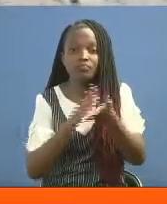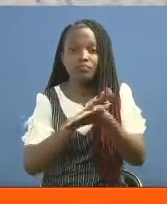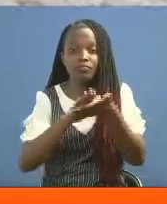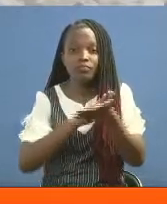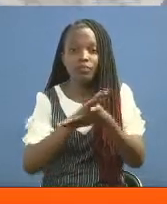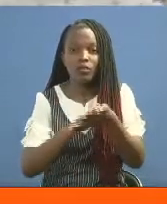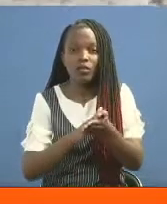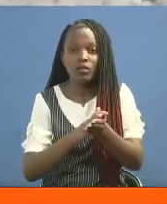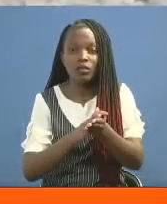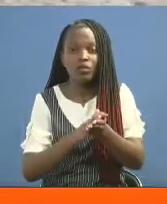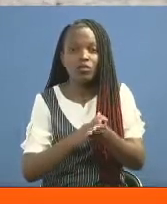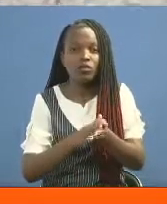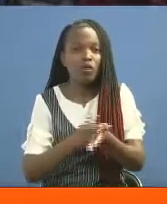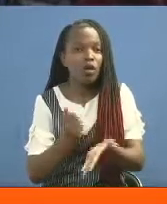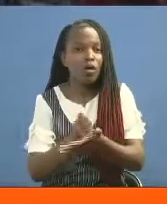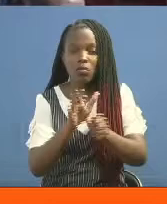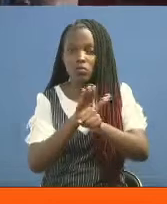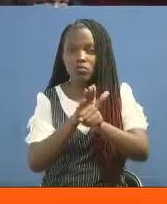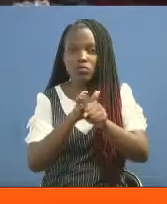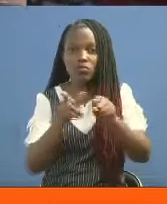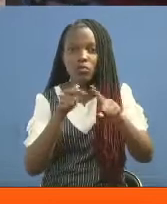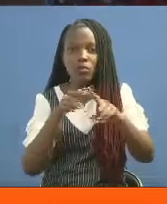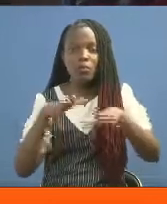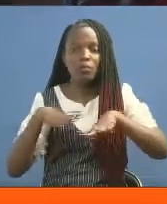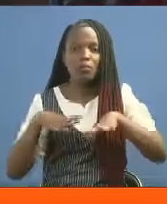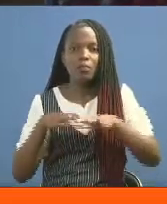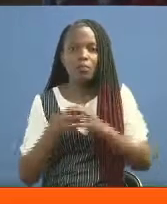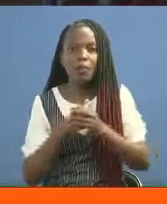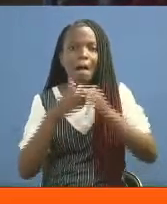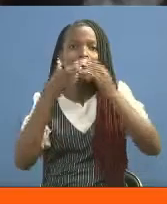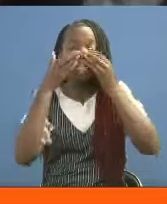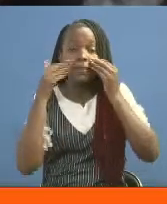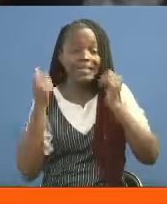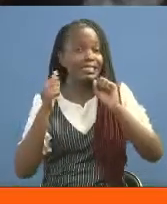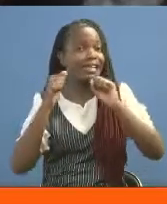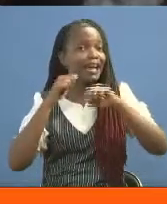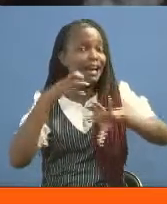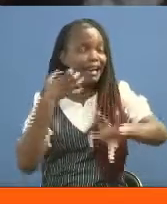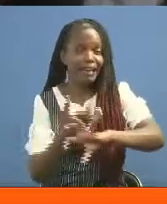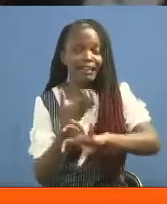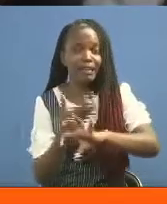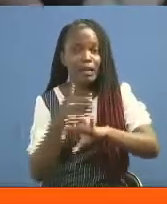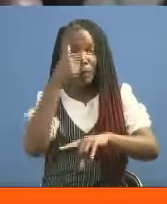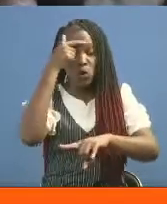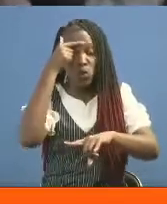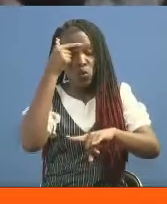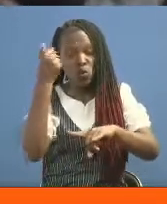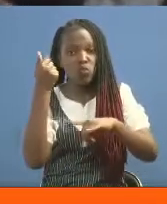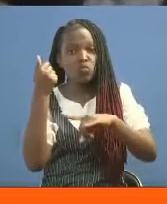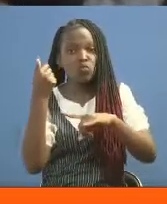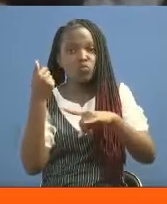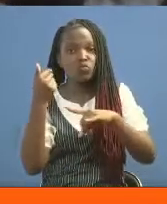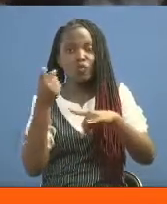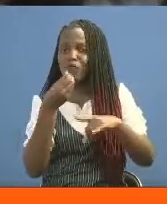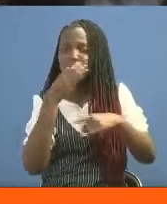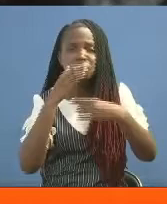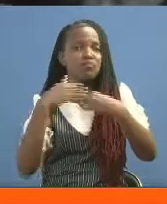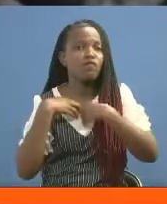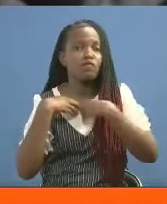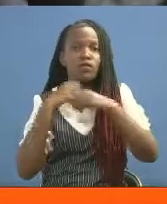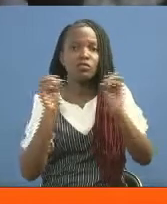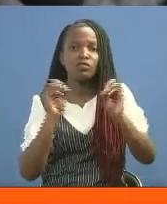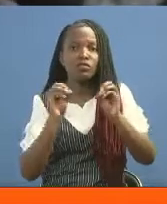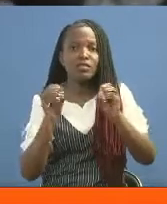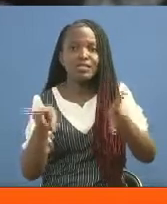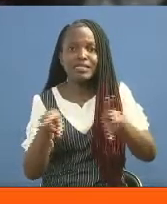niafuweni kubwa kwa wenyeji hapa. Mask ilikuwa ngumu kwa sababu tukona shida chakula, tukona shida kulea